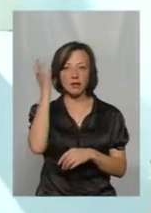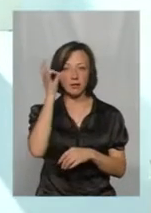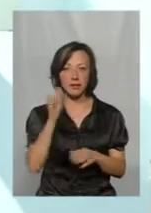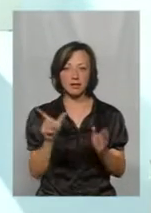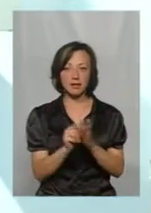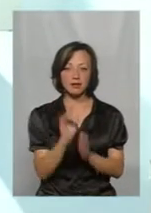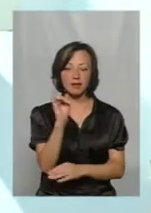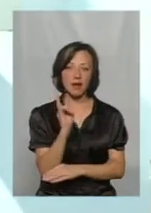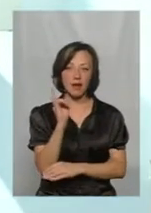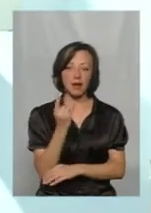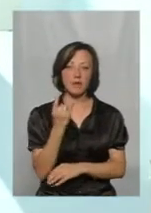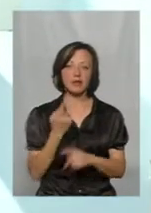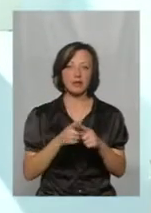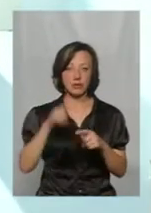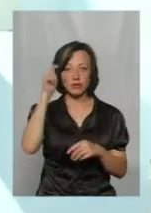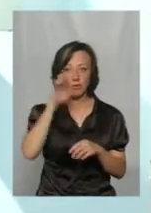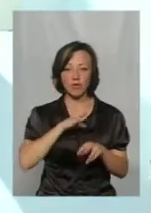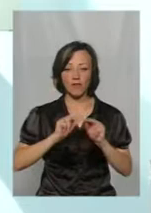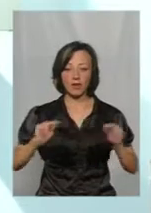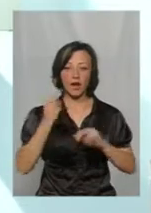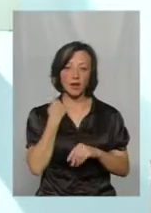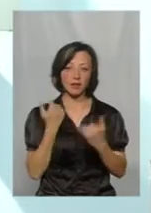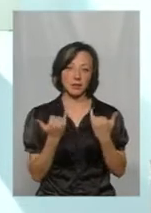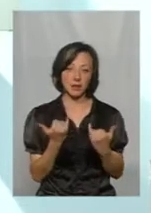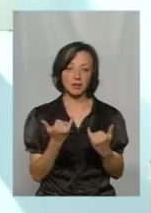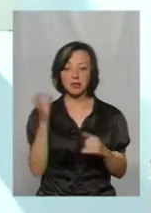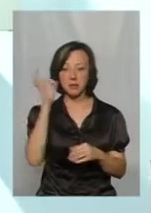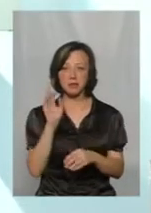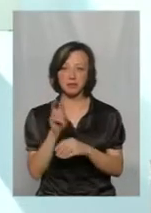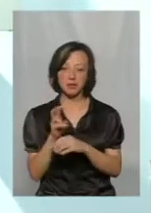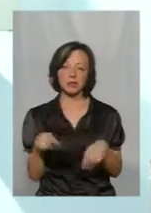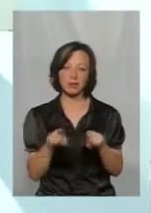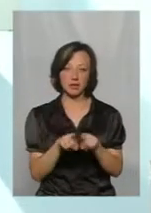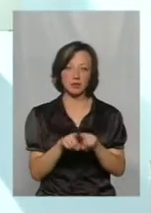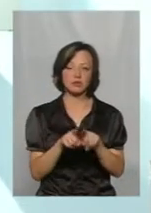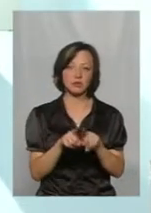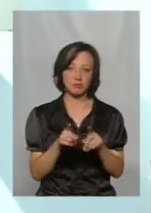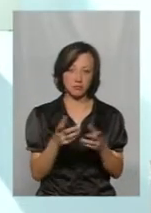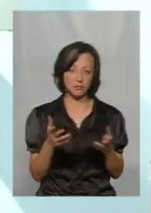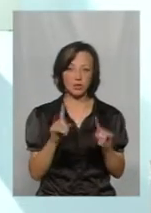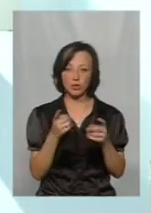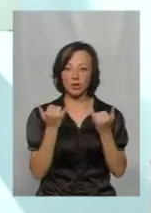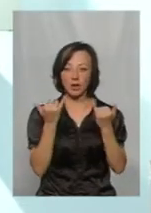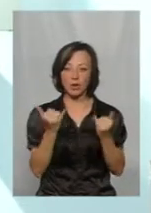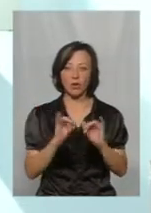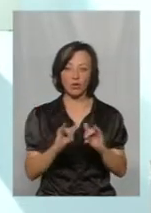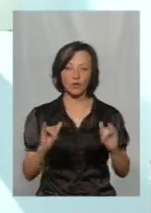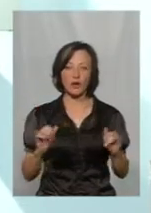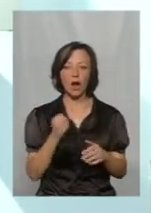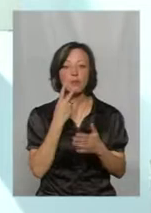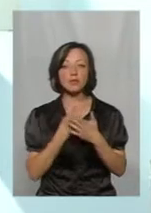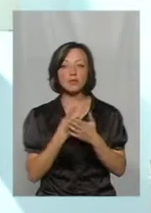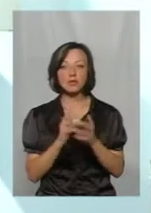ляльками. І от цей чоловік, це життя був викладачем англійську, а зараз пішов на німецьку, теж відвиток володів. Це теж для нього розвиток. А